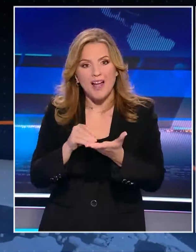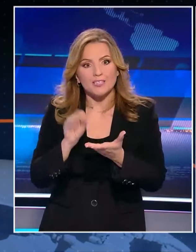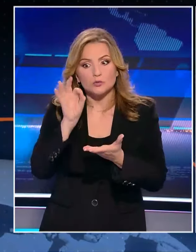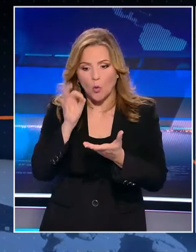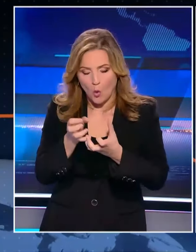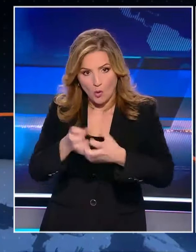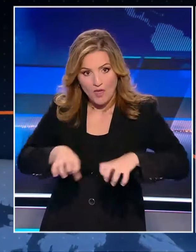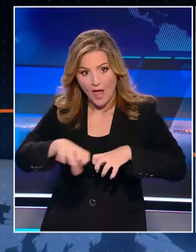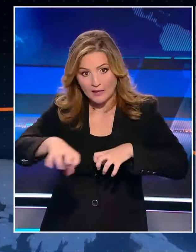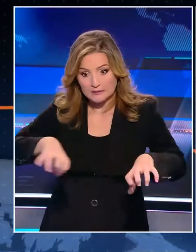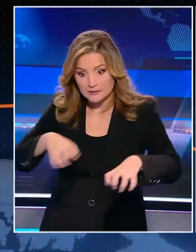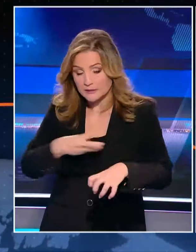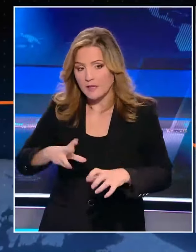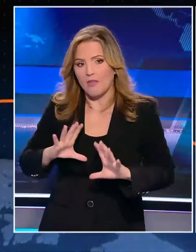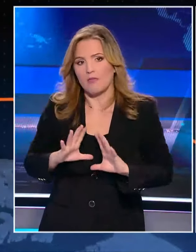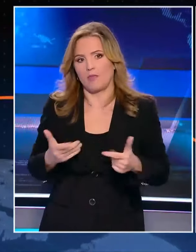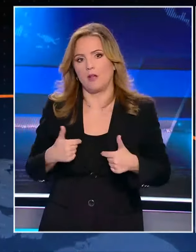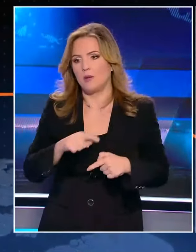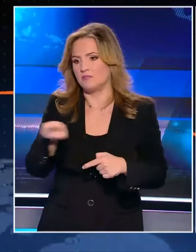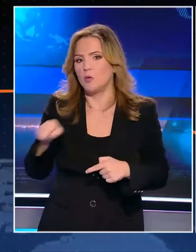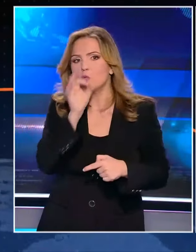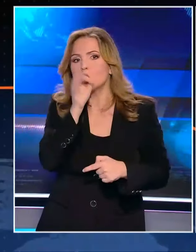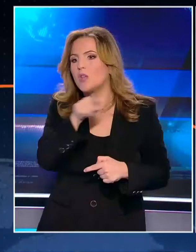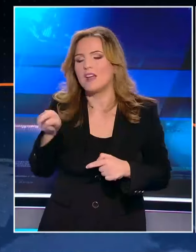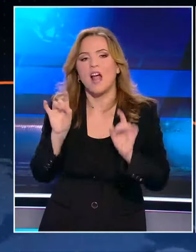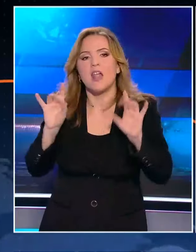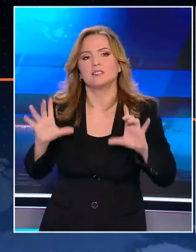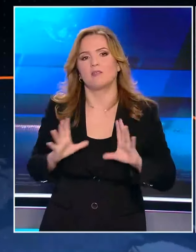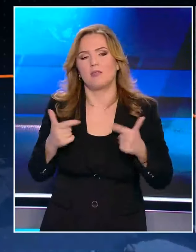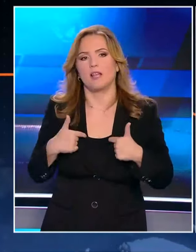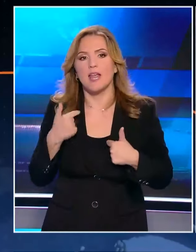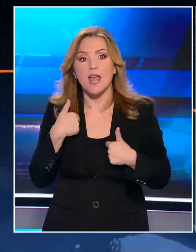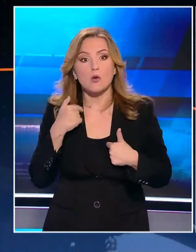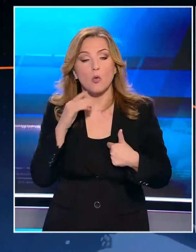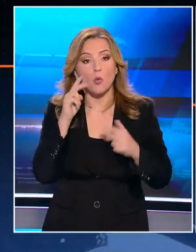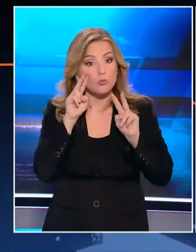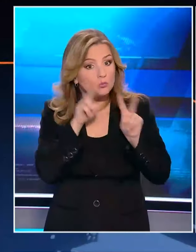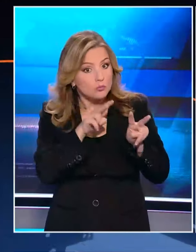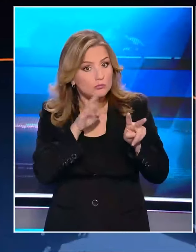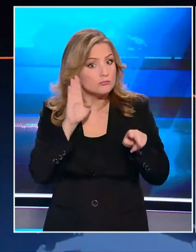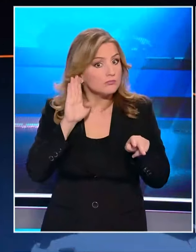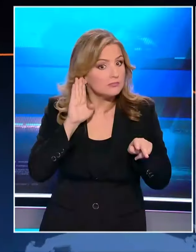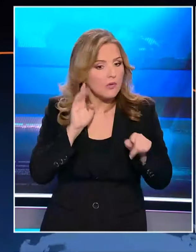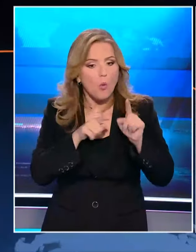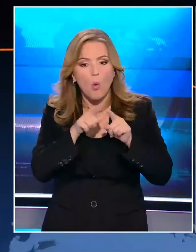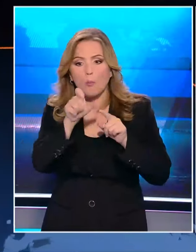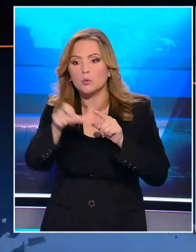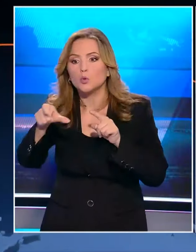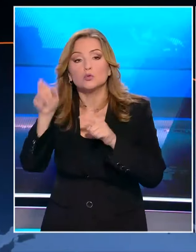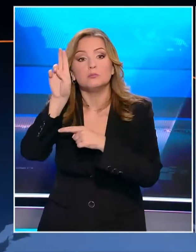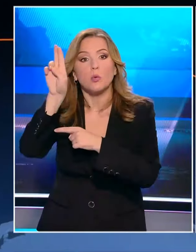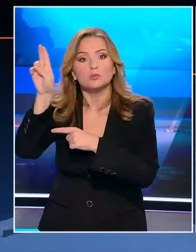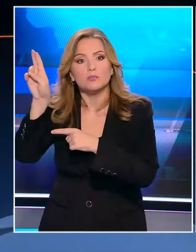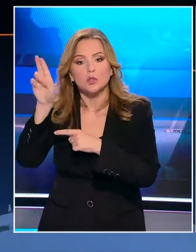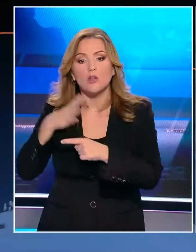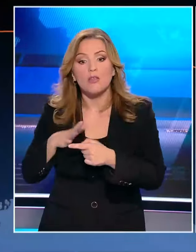δεν με αφορά και νομίζω δεν αφορά κανέναν. Οπότε θα έχω στραμμένα τα μάτια μου και τα αυτιά μου σε εκείνον που αυτό που θα εκπέμψει θα είναι